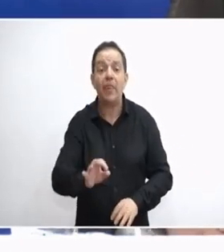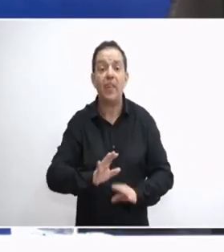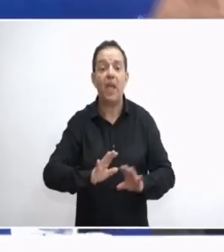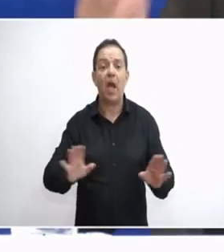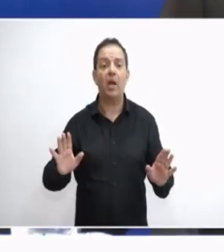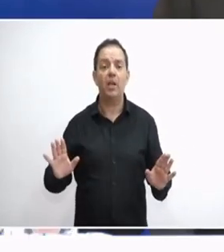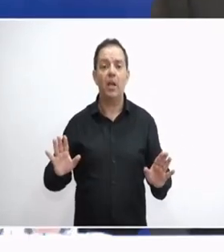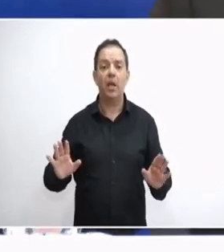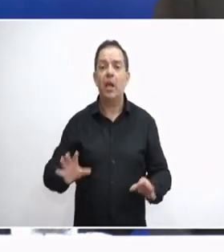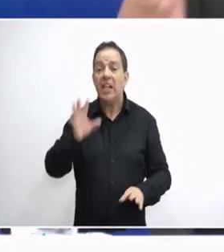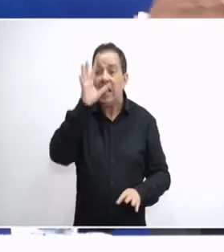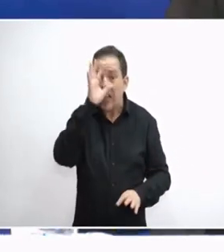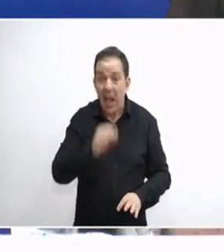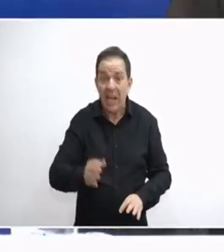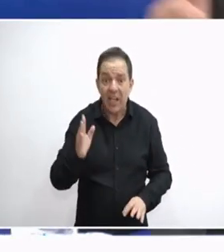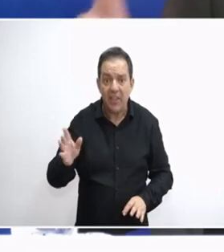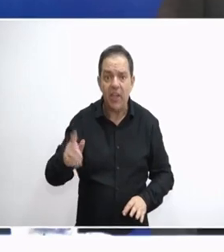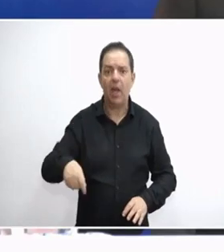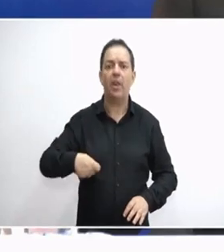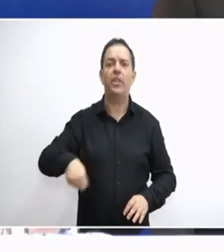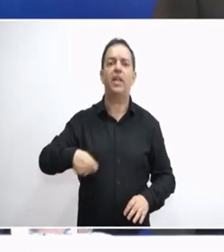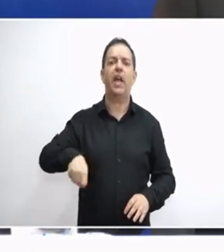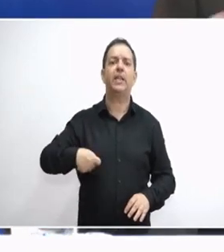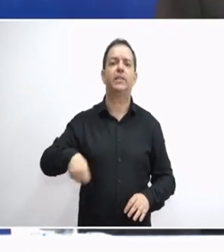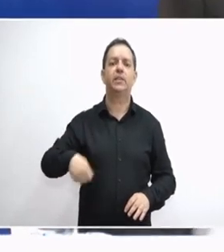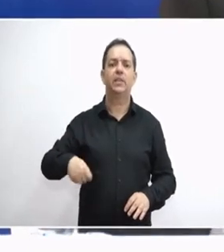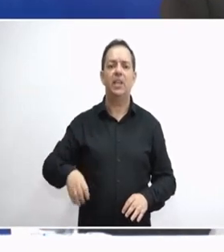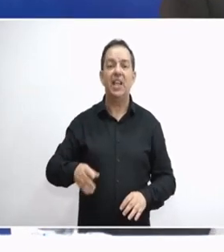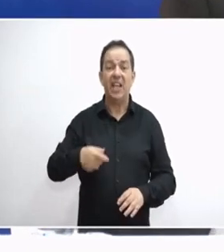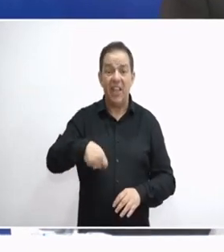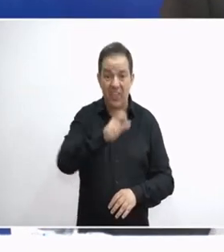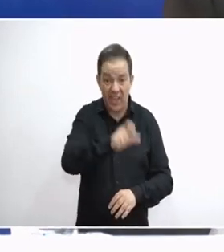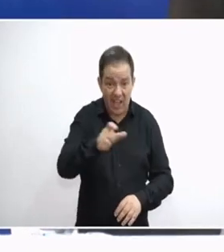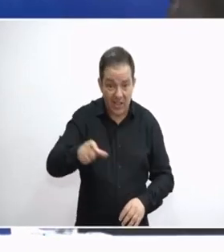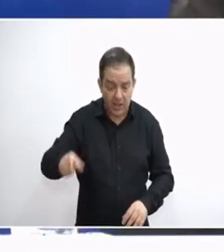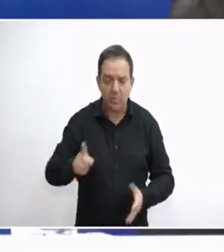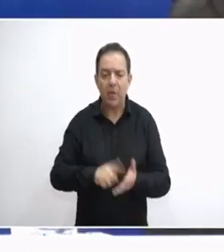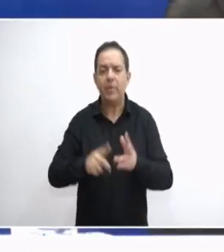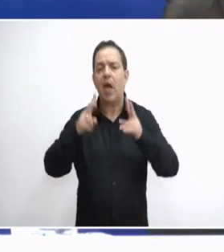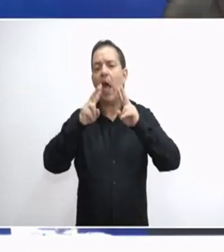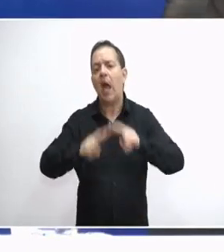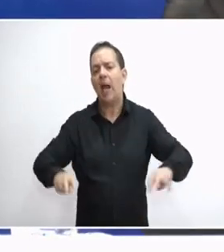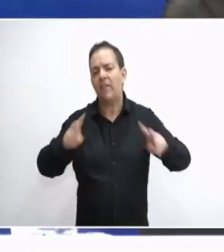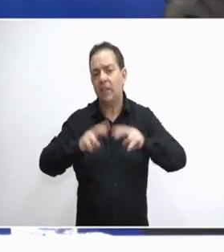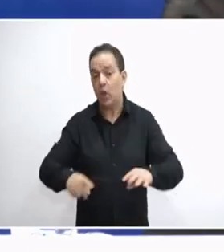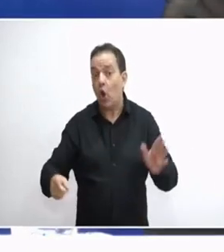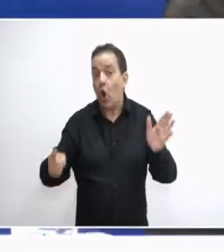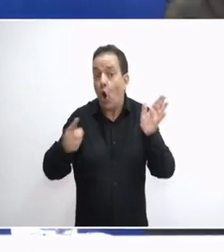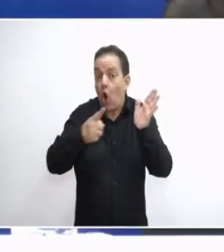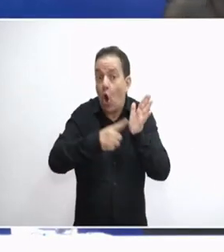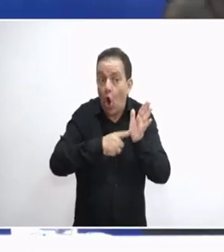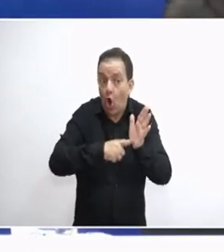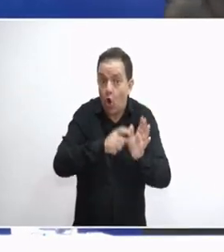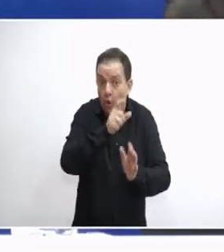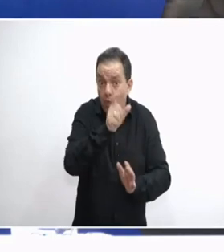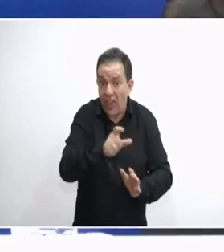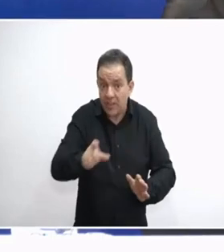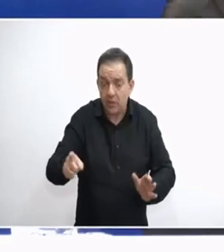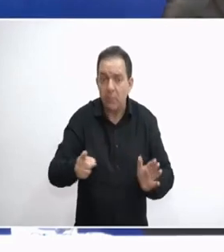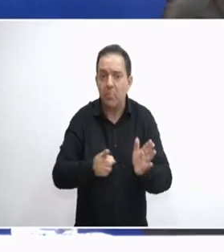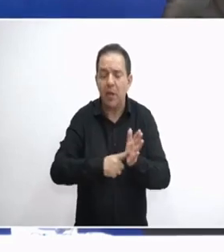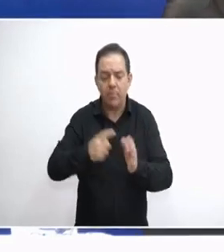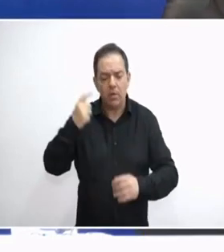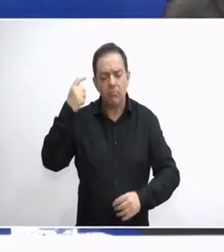δικάζει η αλήθεια. Η αλήθεια πρέπει να δικάζει οι δικαστές να είναι ερευνητές και οι νομοθέτες να έχουν άποψη